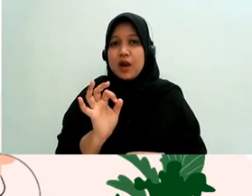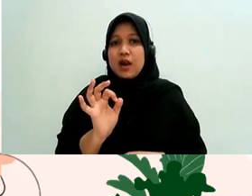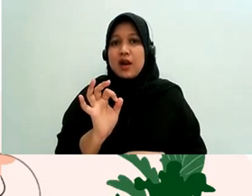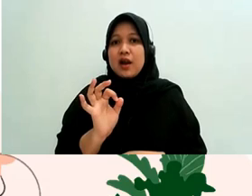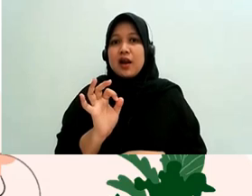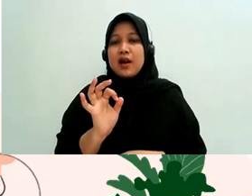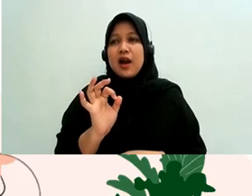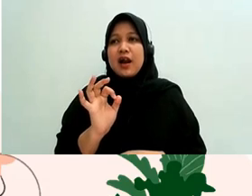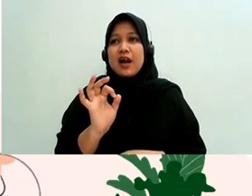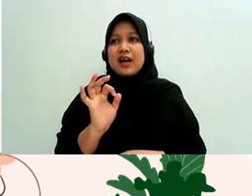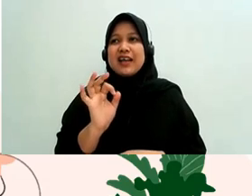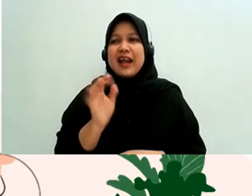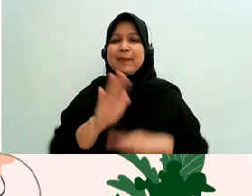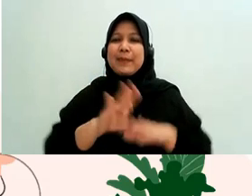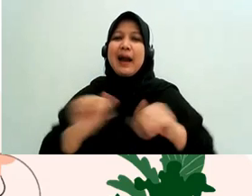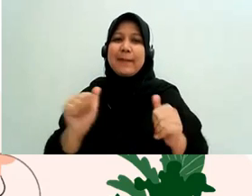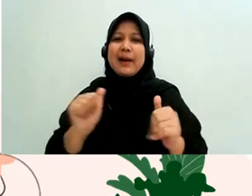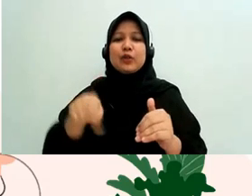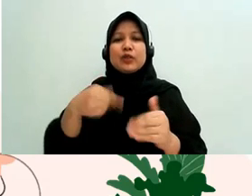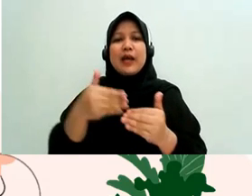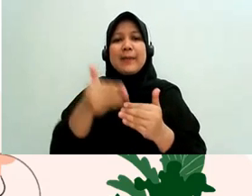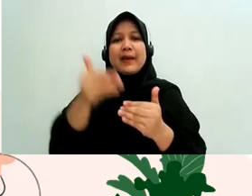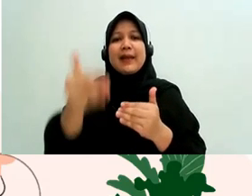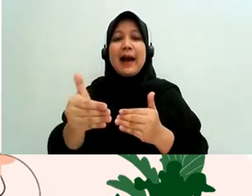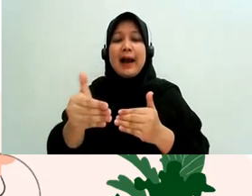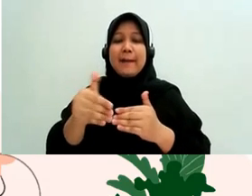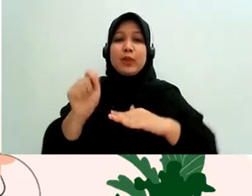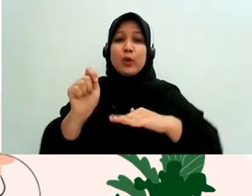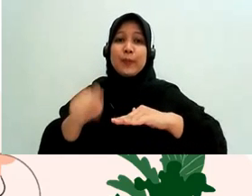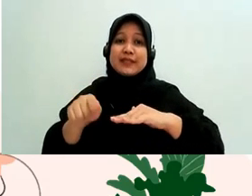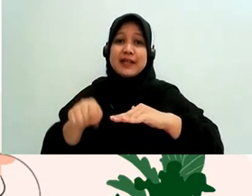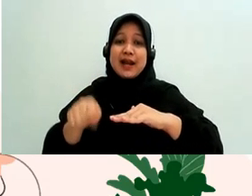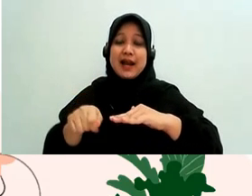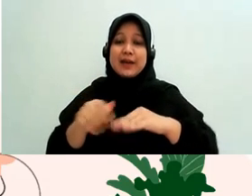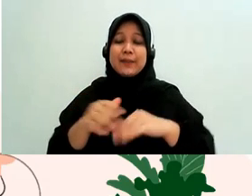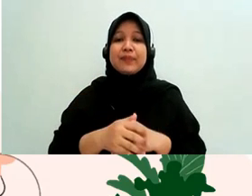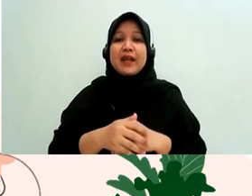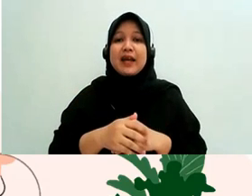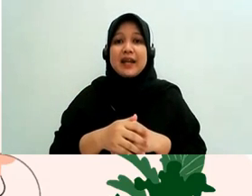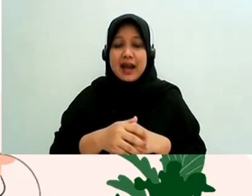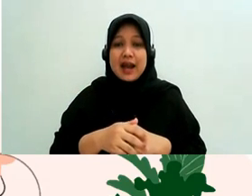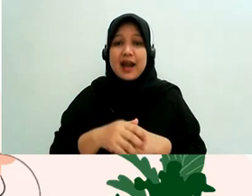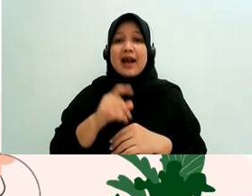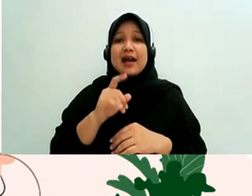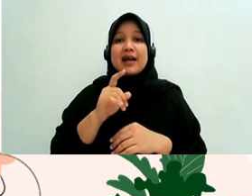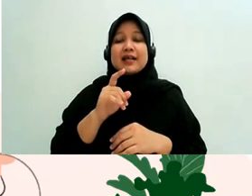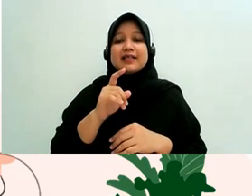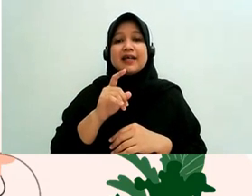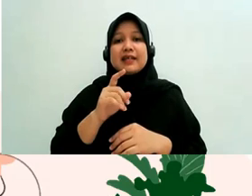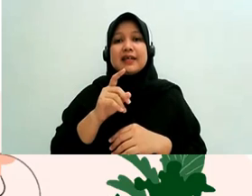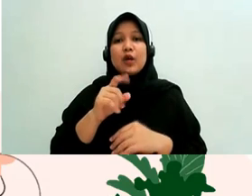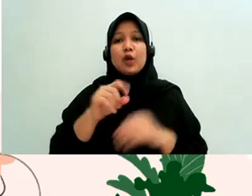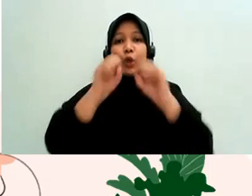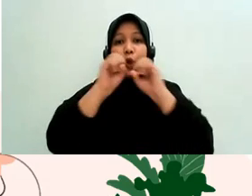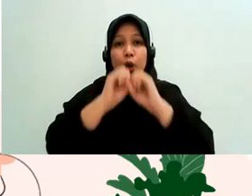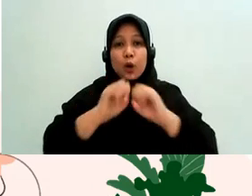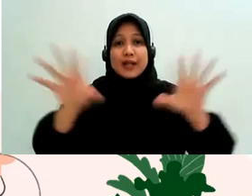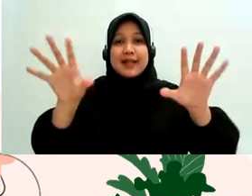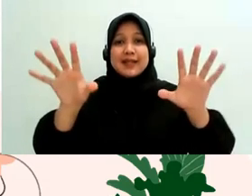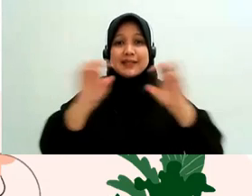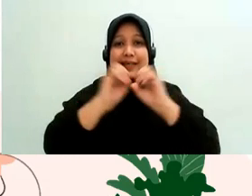maka rilis-rilis yang dikeluarkan itu sebaiknya menghormati prinsip itu jadi tidak